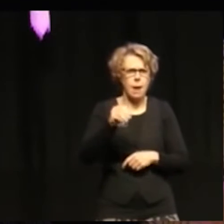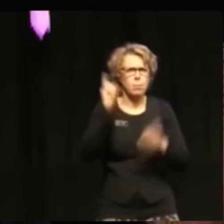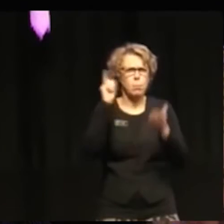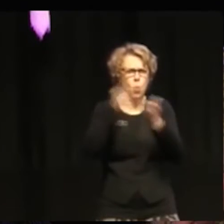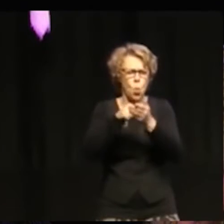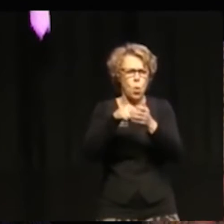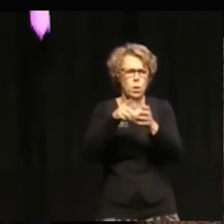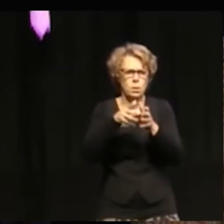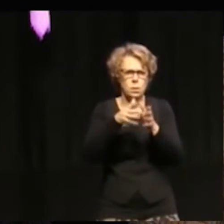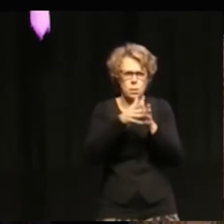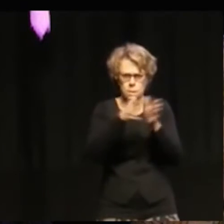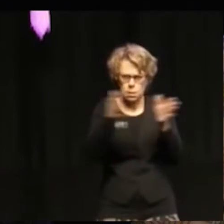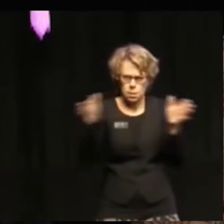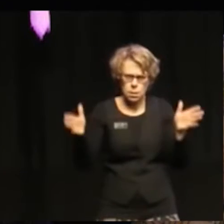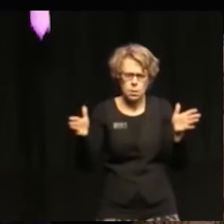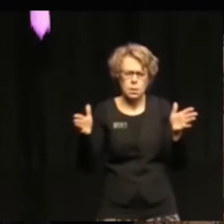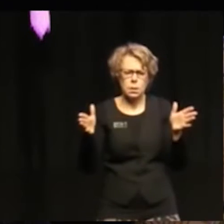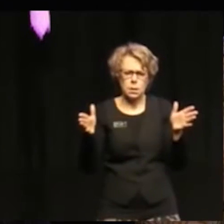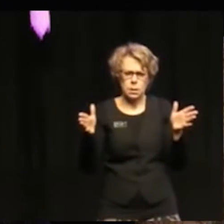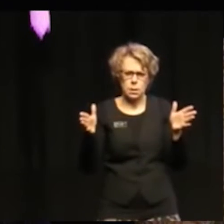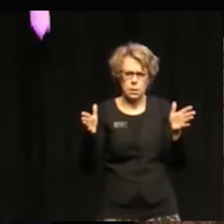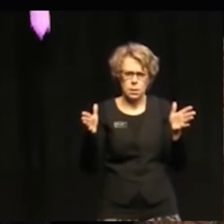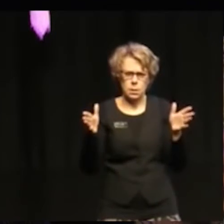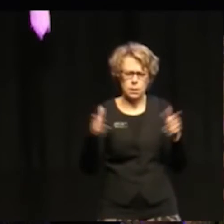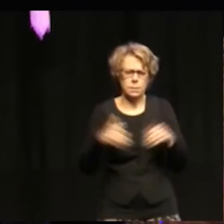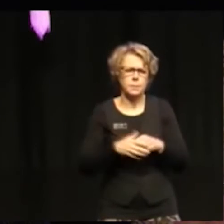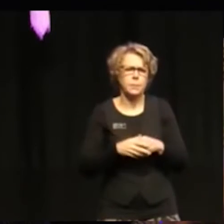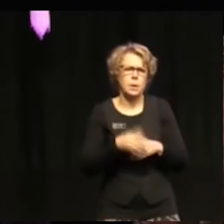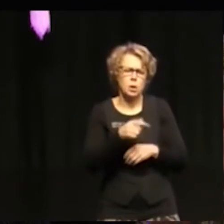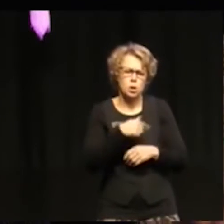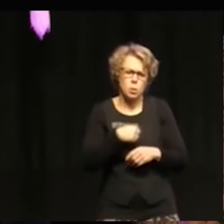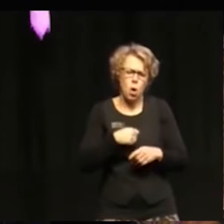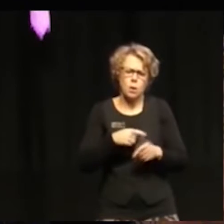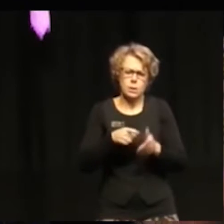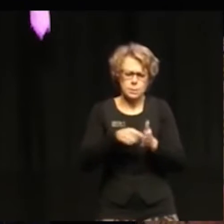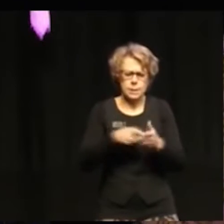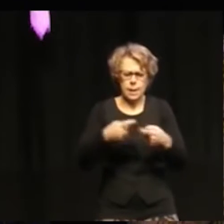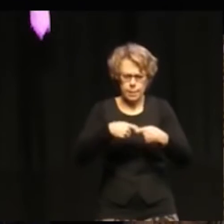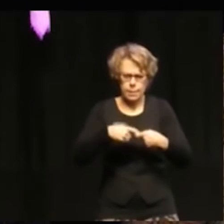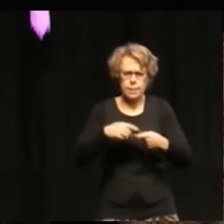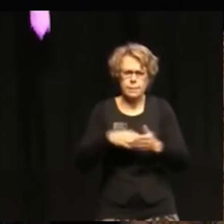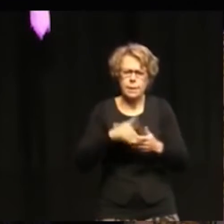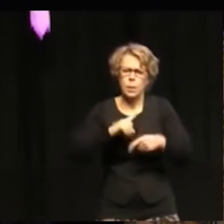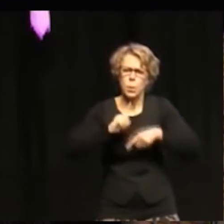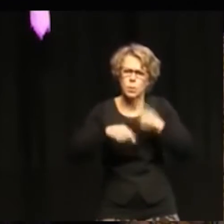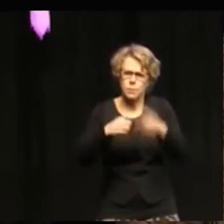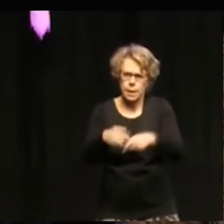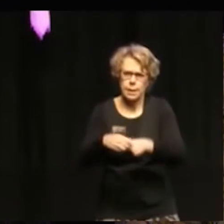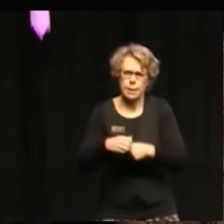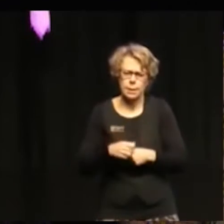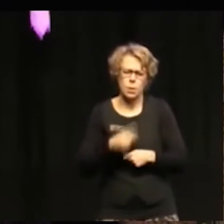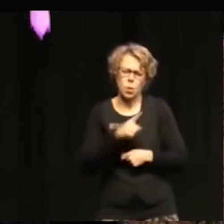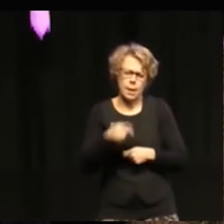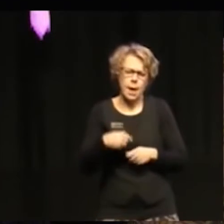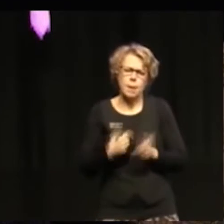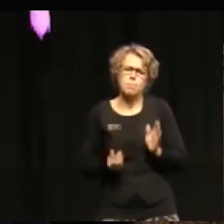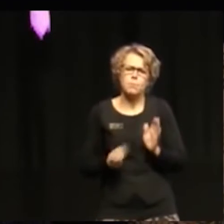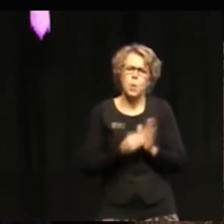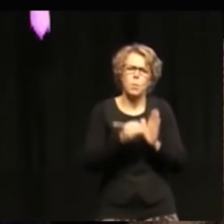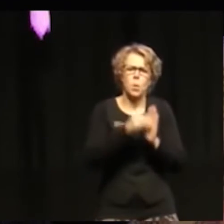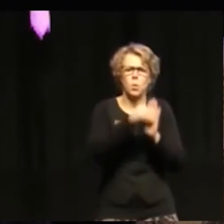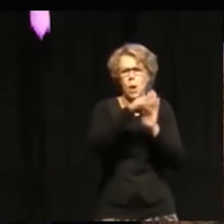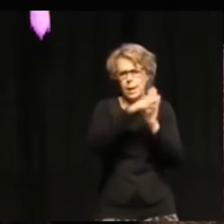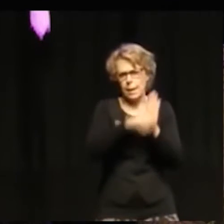som har en särlig rolle i förhållet till bäredygtig utveckling, som är direkt skrevet ind i den här agenda. Det är